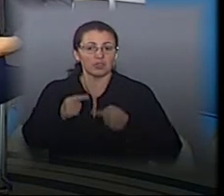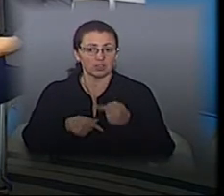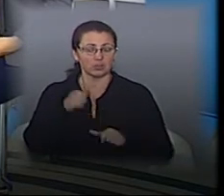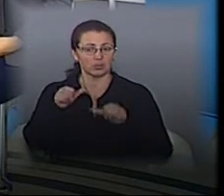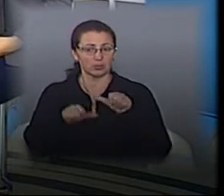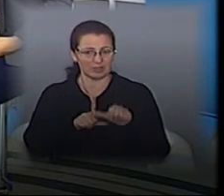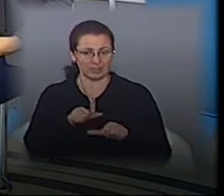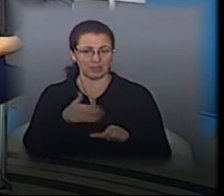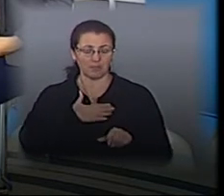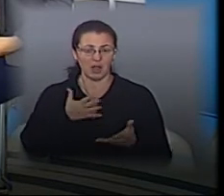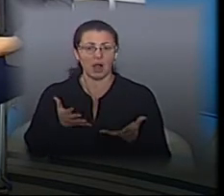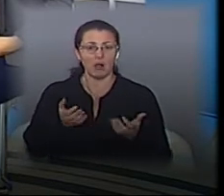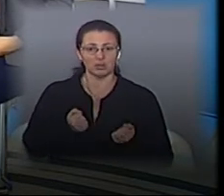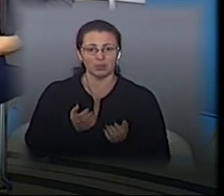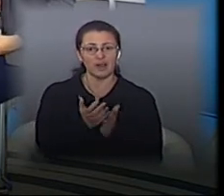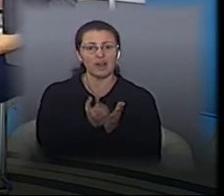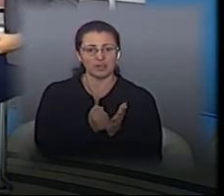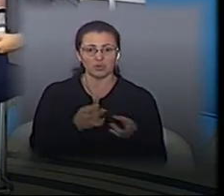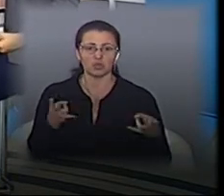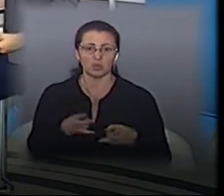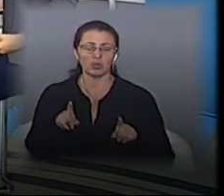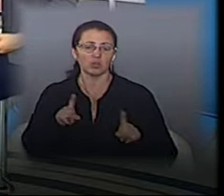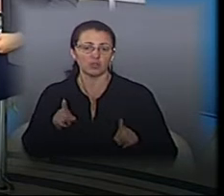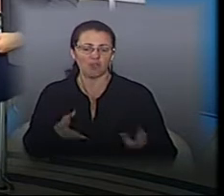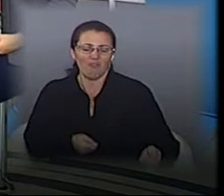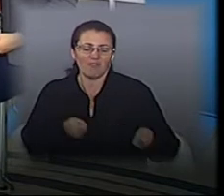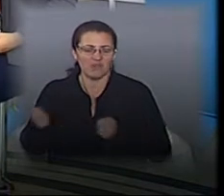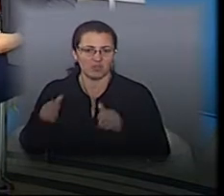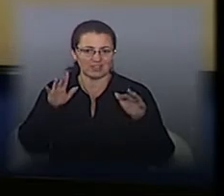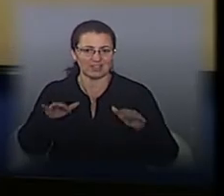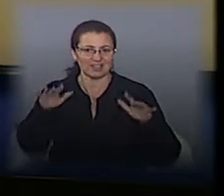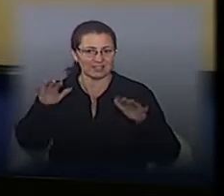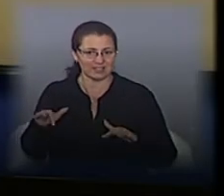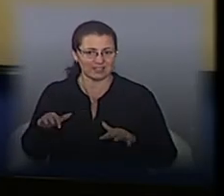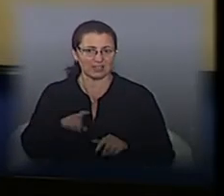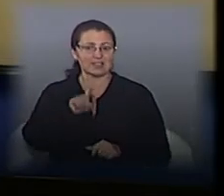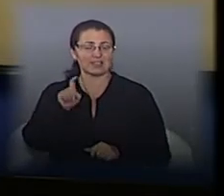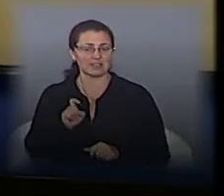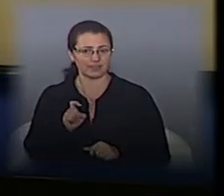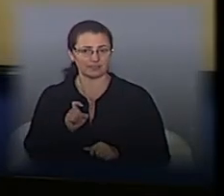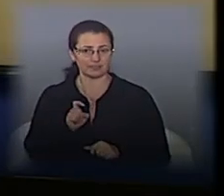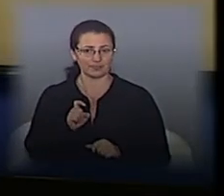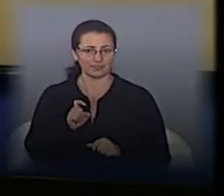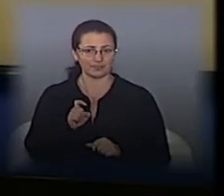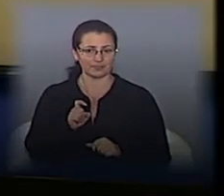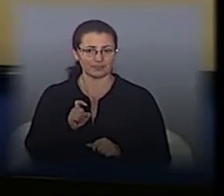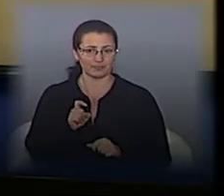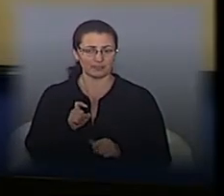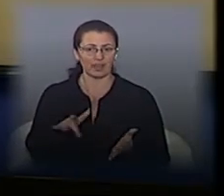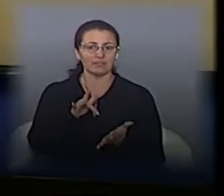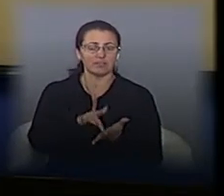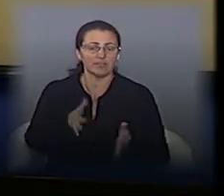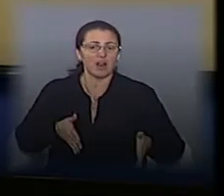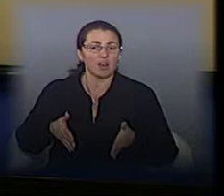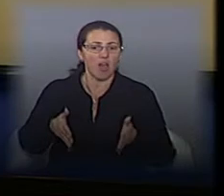ми отримали ресурс, необхідний для того, щоб вивозити сніг з магістральних